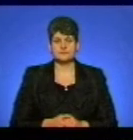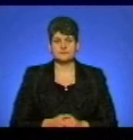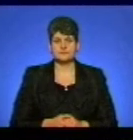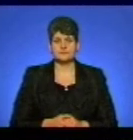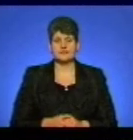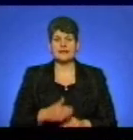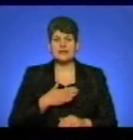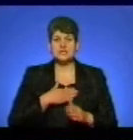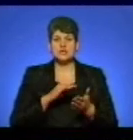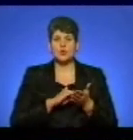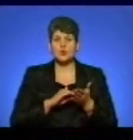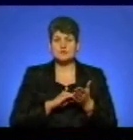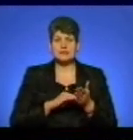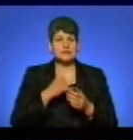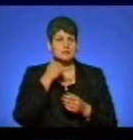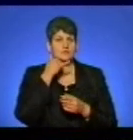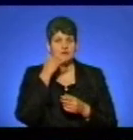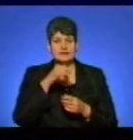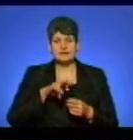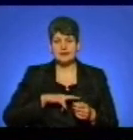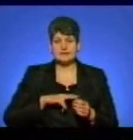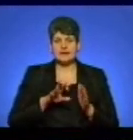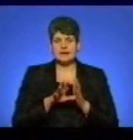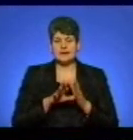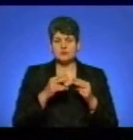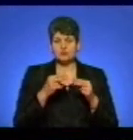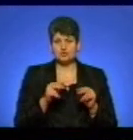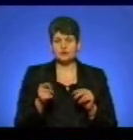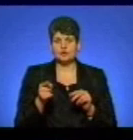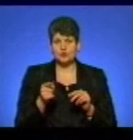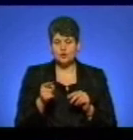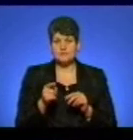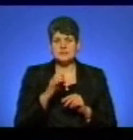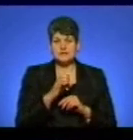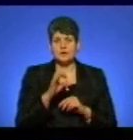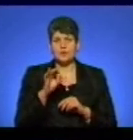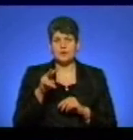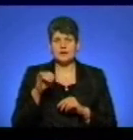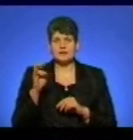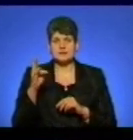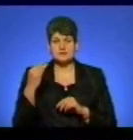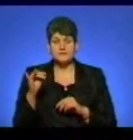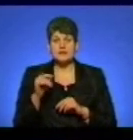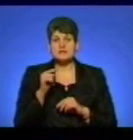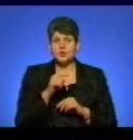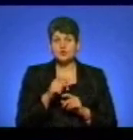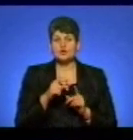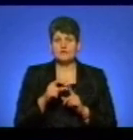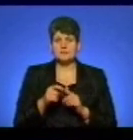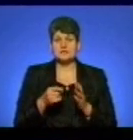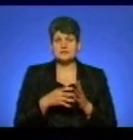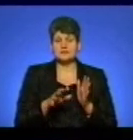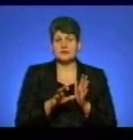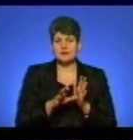Наші кореспонденти зателефонували до директора енергозбуту Тернопіля Боленерго Сергія Олініцького. За його словами, тарифи на